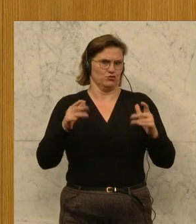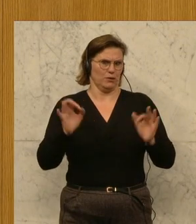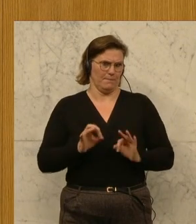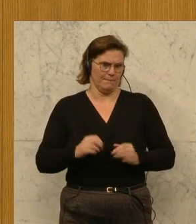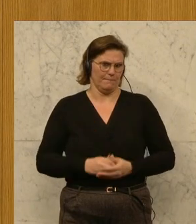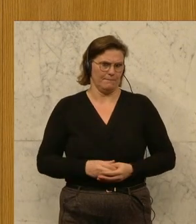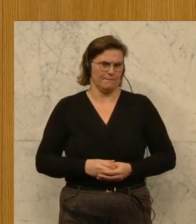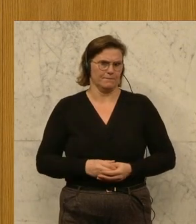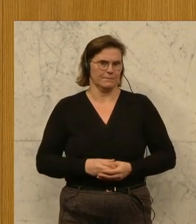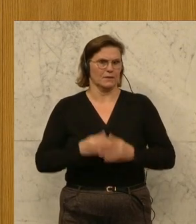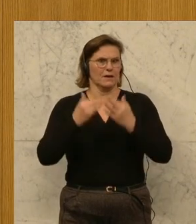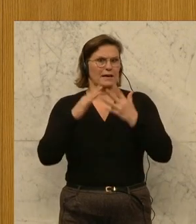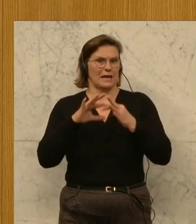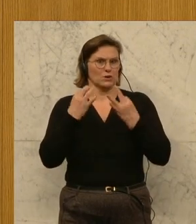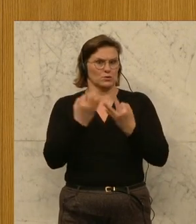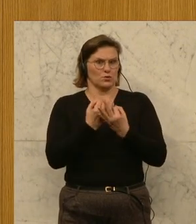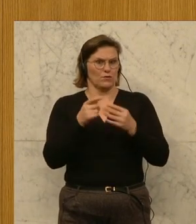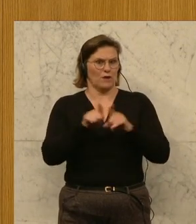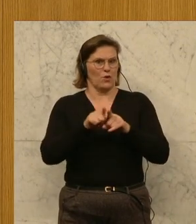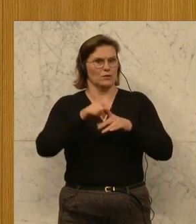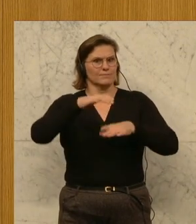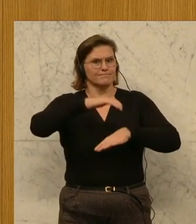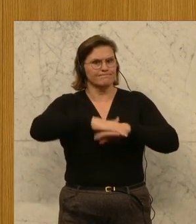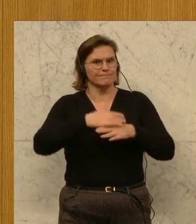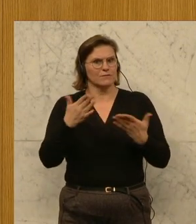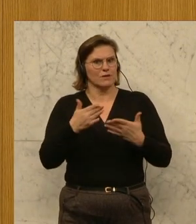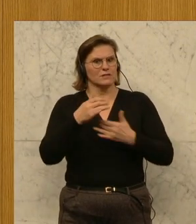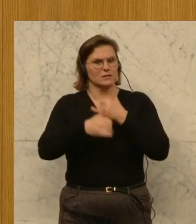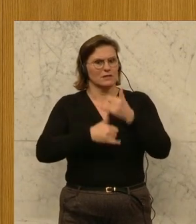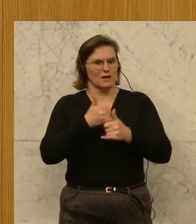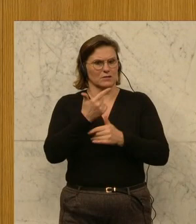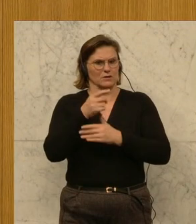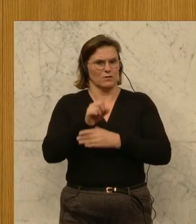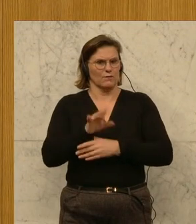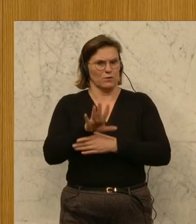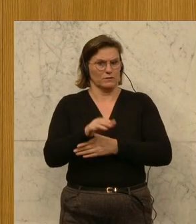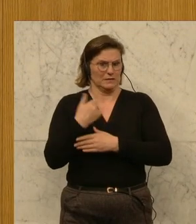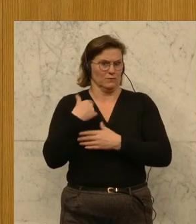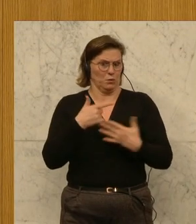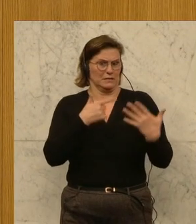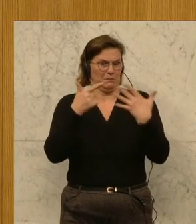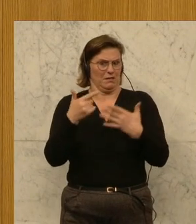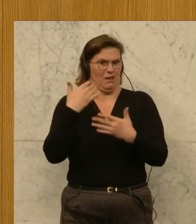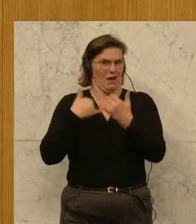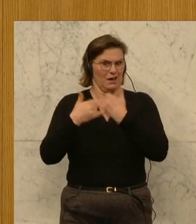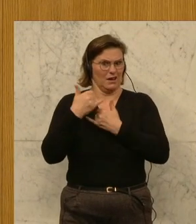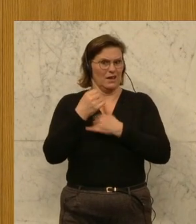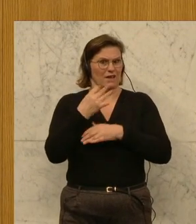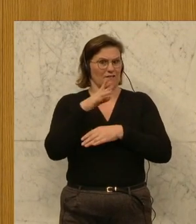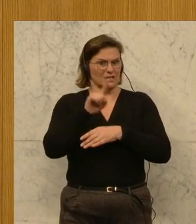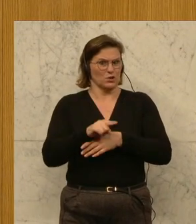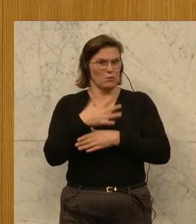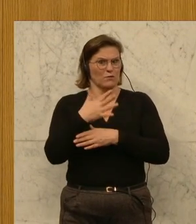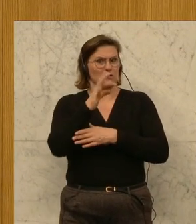Der Rechnungshof stellt auch fest, dass im Jahr 2015, also vor sieben Jahren, 14,5 Prozent der Haushalte